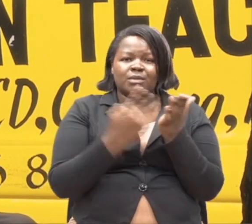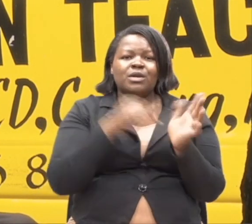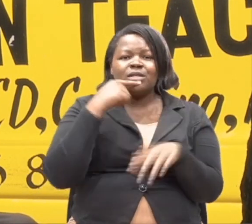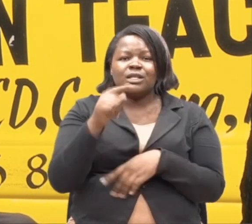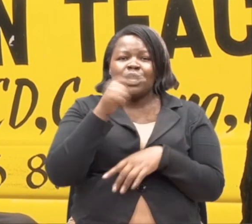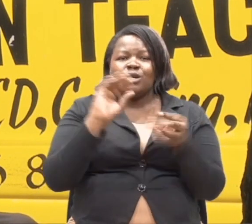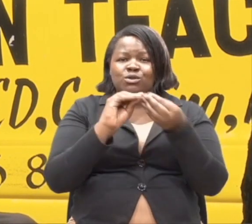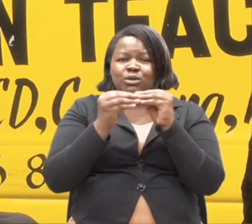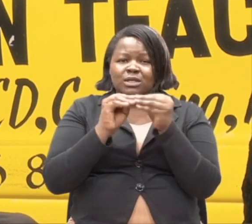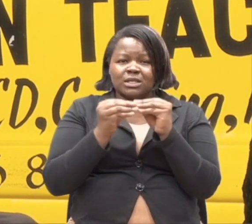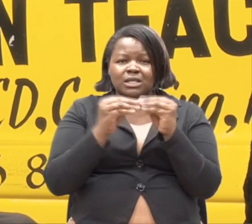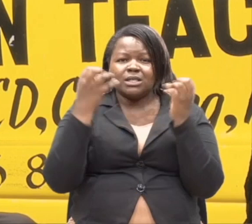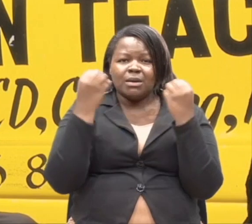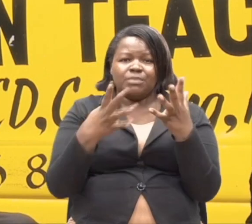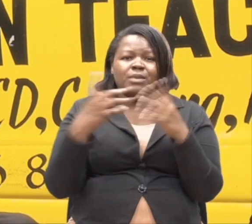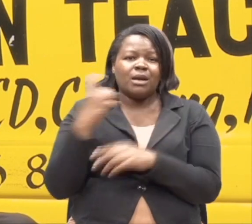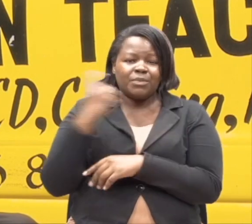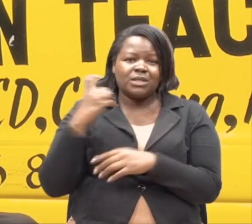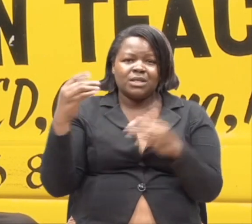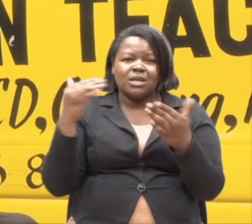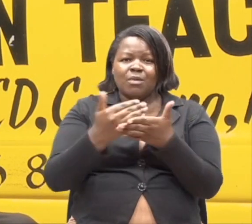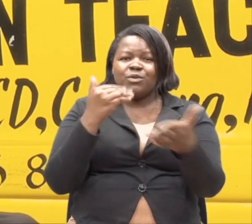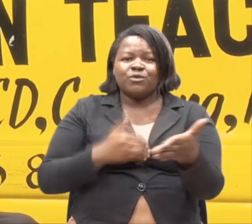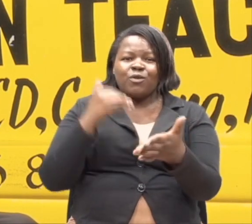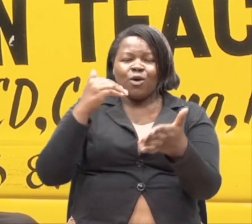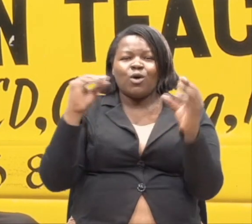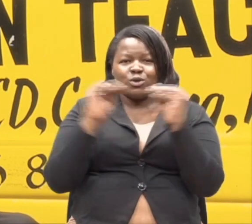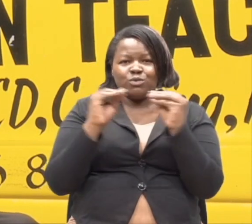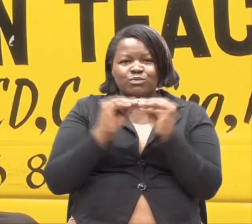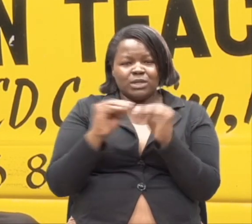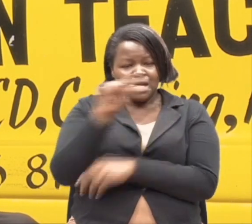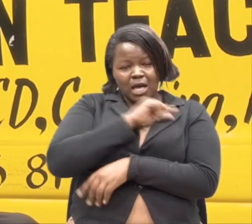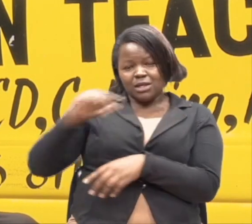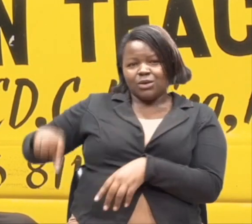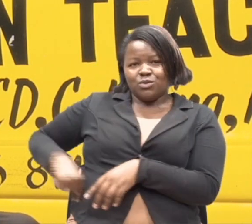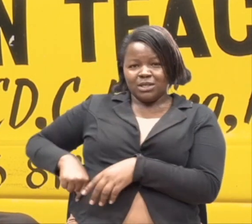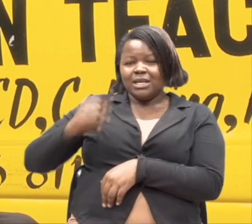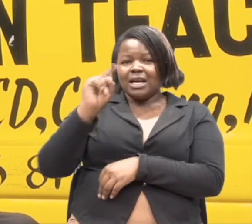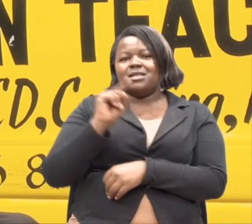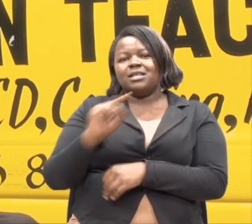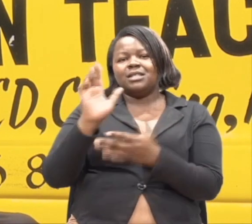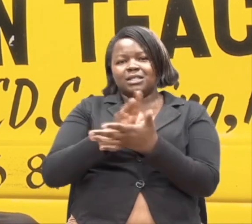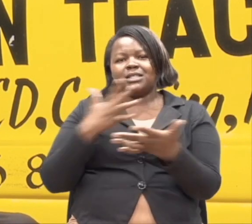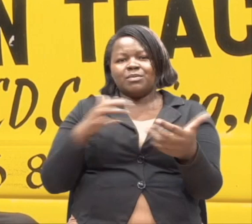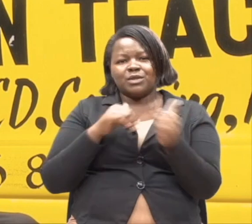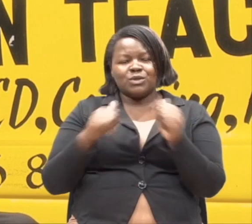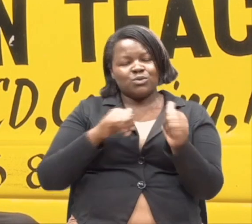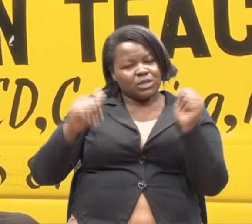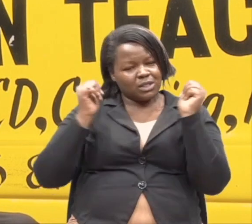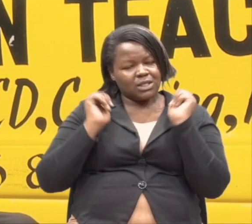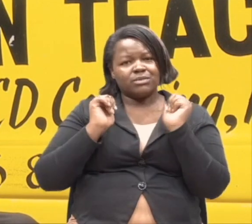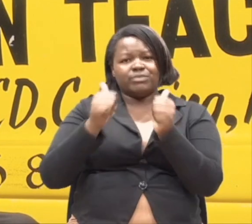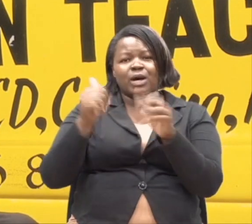will kiss many bees before you meet the queen. Hiyo ni jambo la query kwa sababu. Kupitia kwa